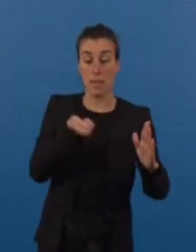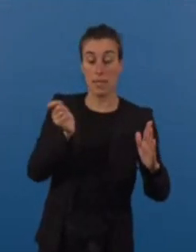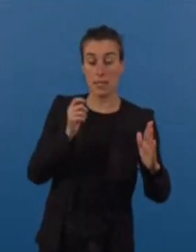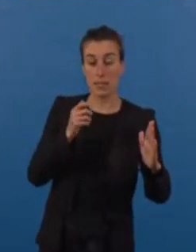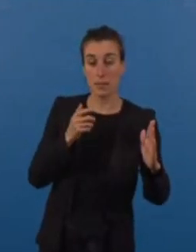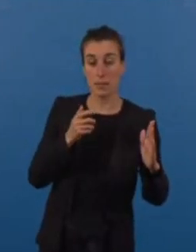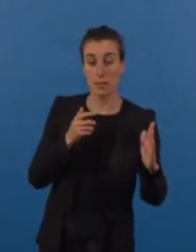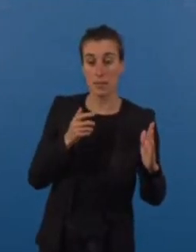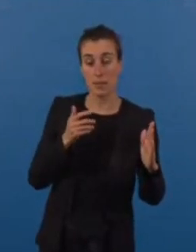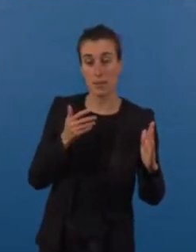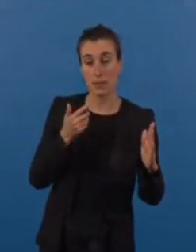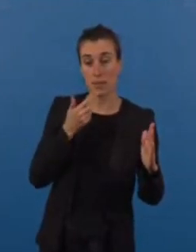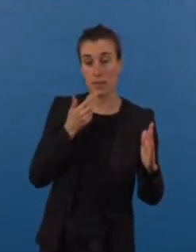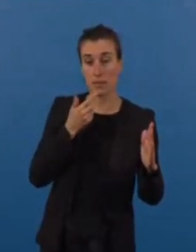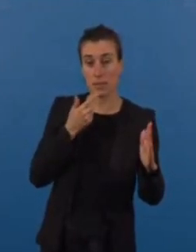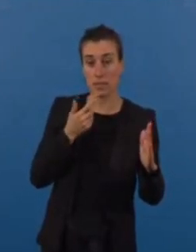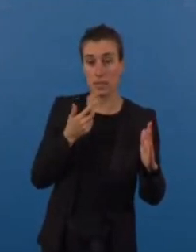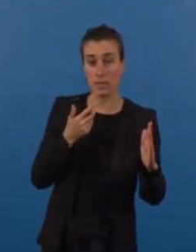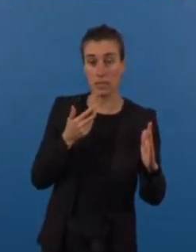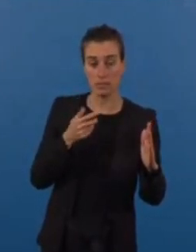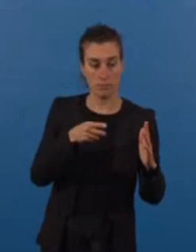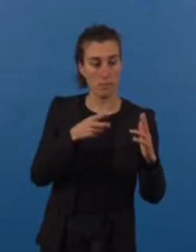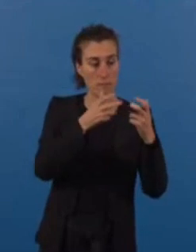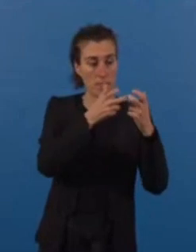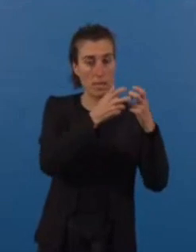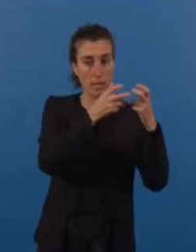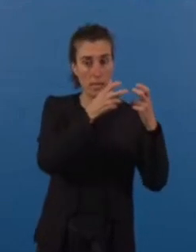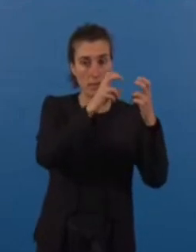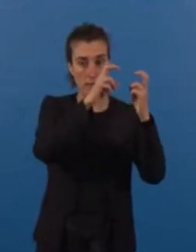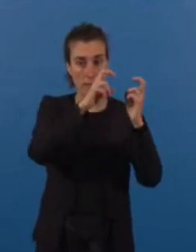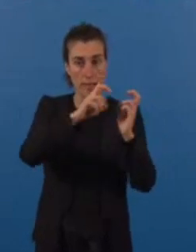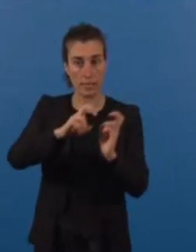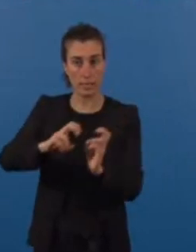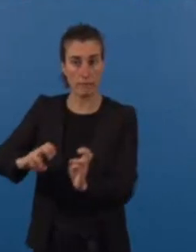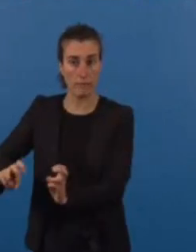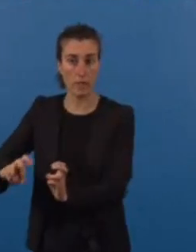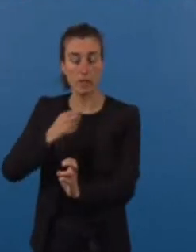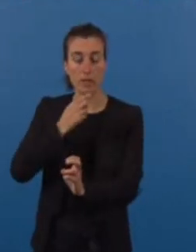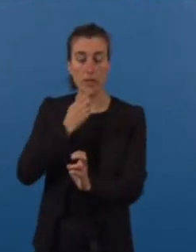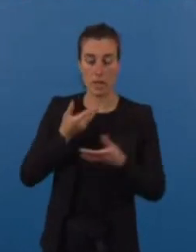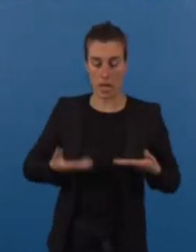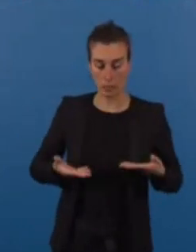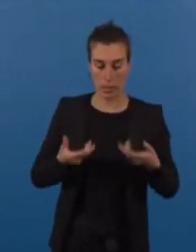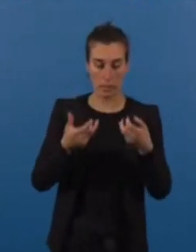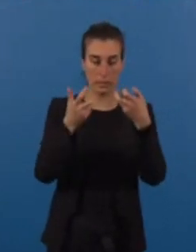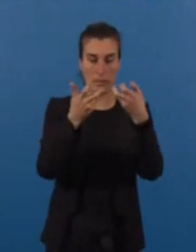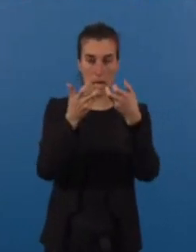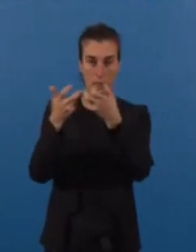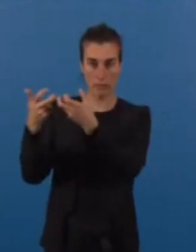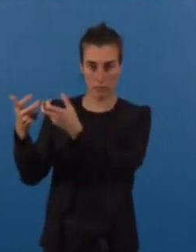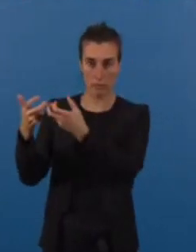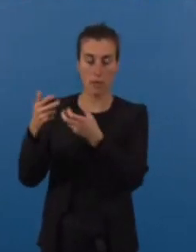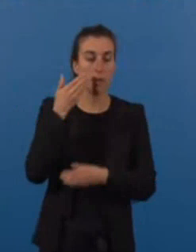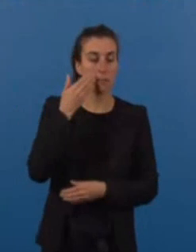de dégressivité du prix de l'eau. Pour parler clairement, avec la constitution actuelle de notre tarification, un petit